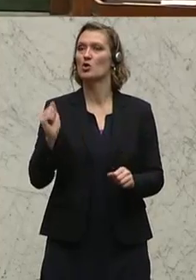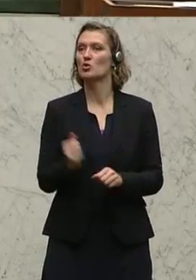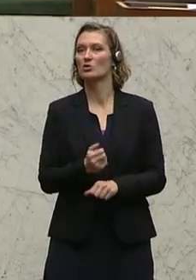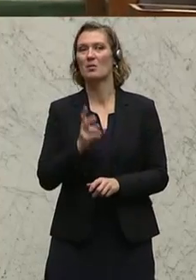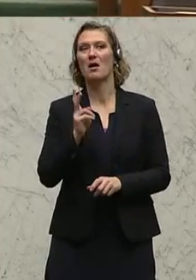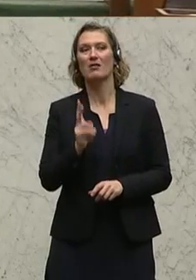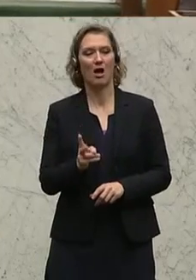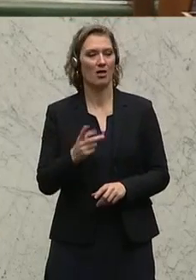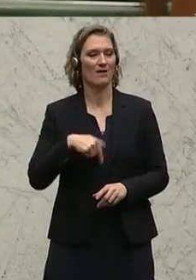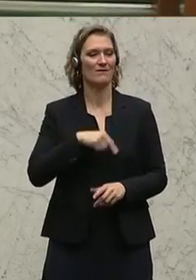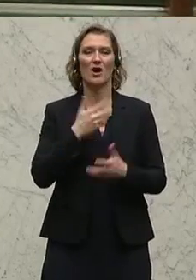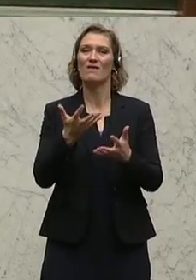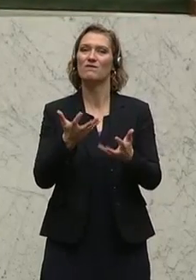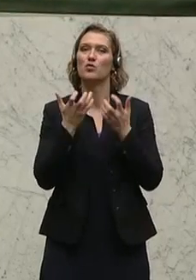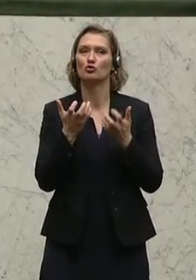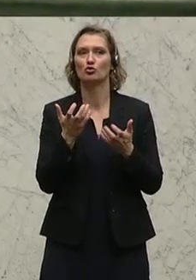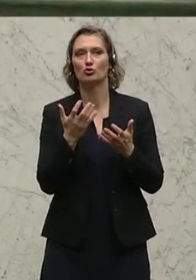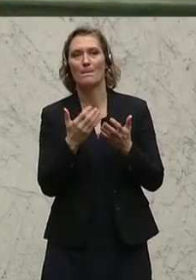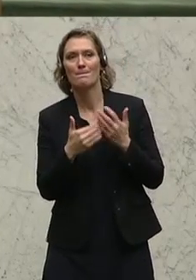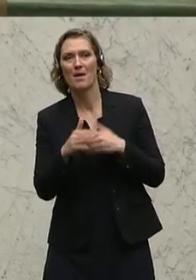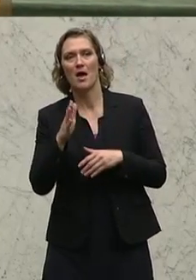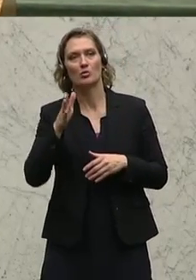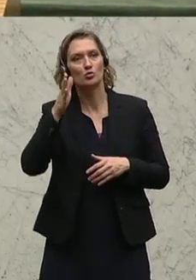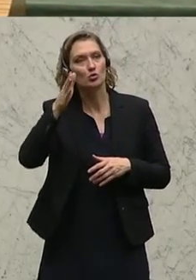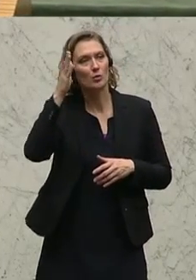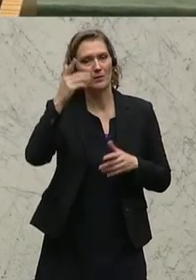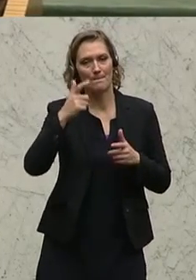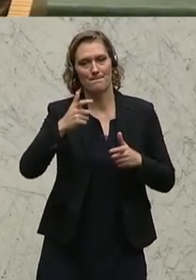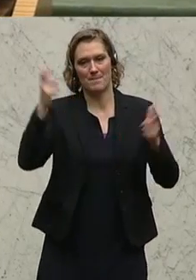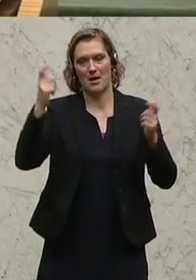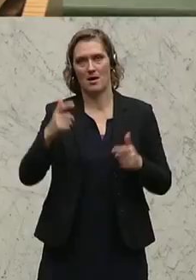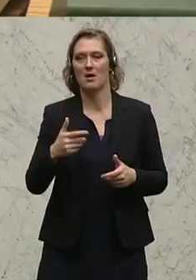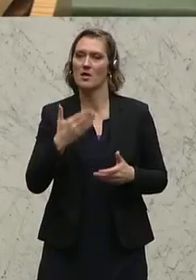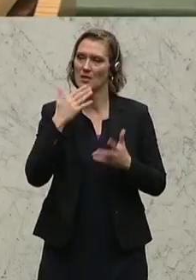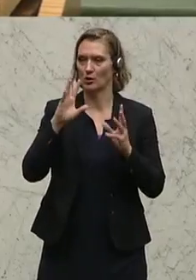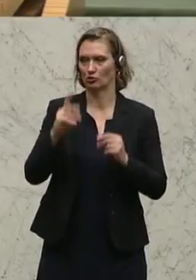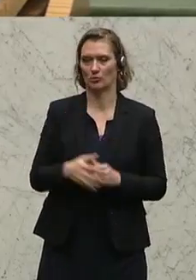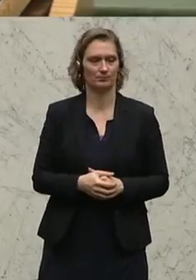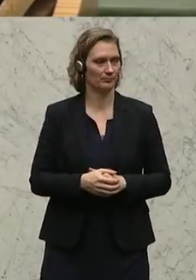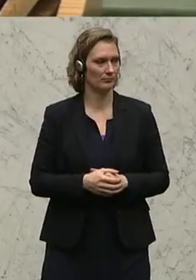man kann sich ja wünschen, dass es in den kommenden Jahren erhöht wird. Danke vielmals.